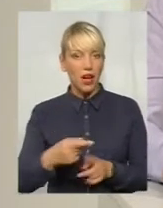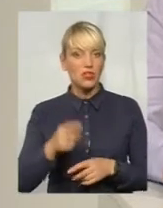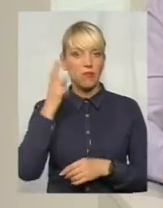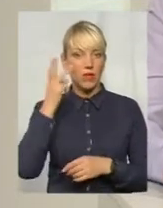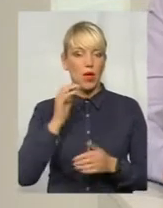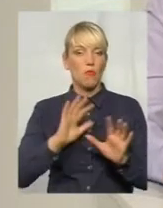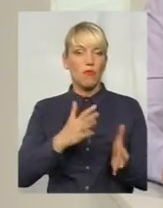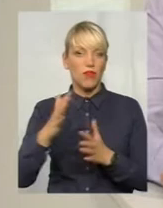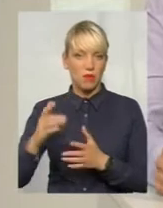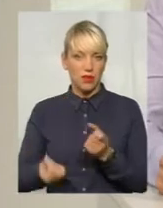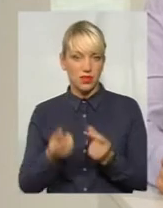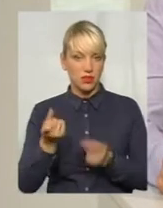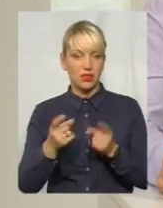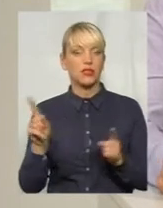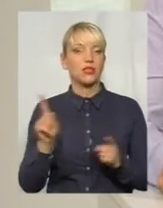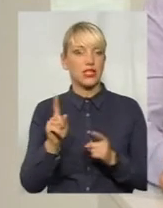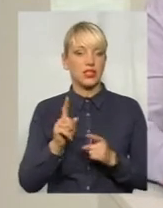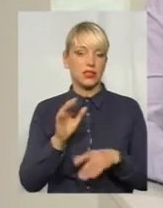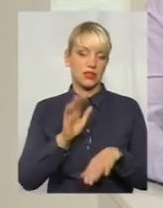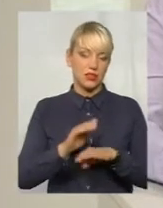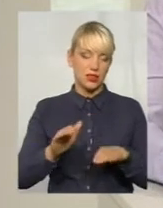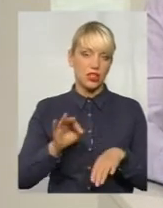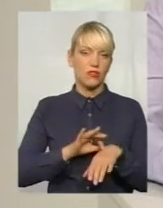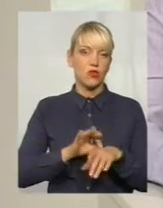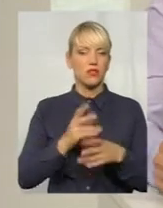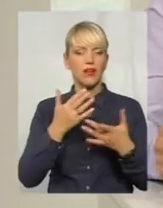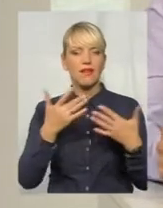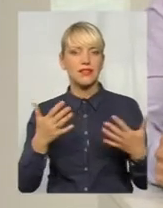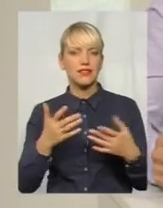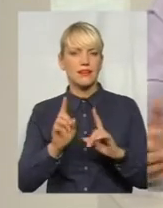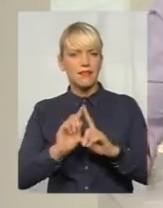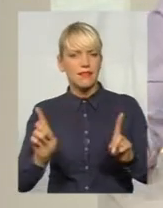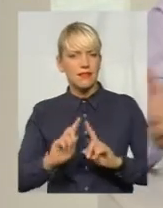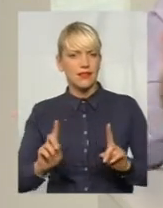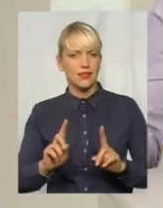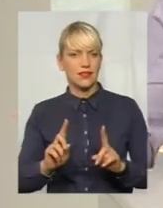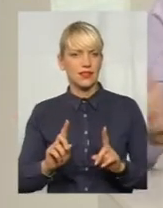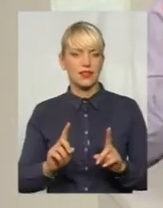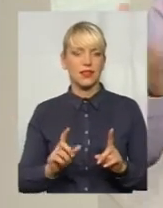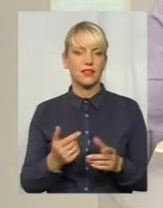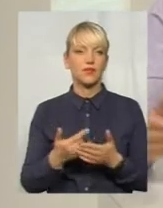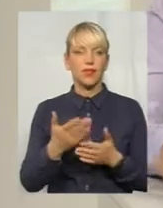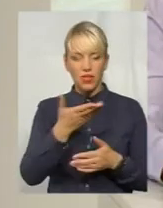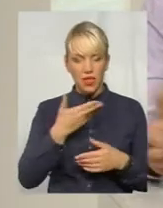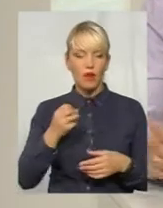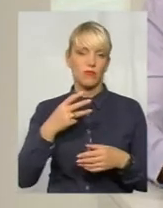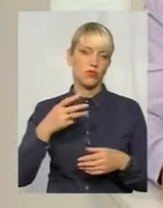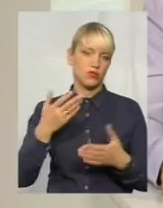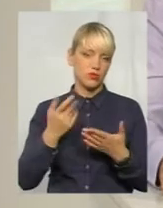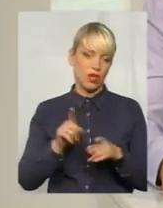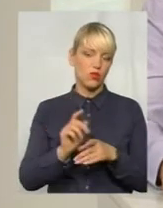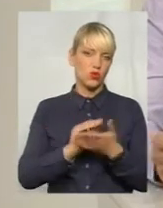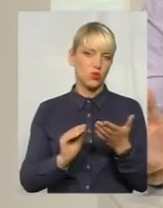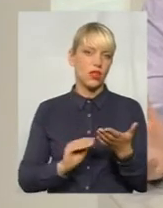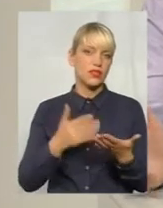коли діти хворіють на різні рідкісні, або принаймні нам так журналістам, чи загальної більшості людей,